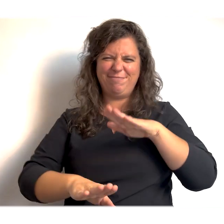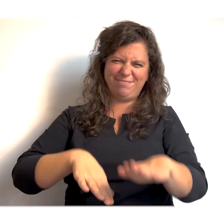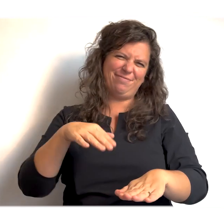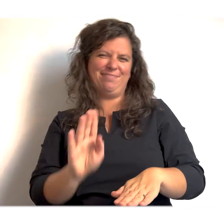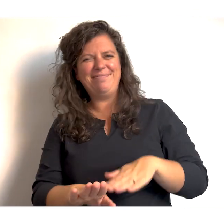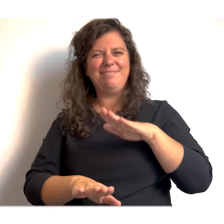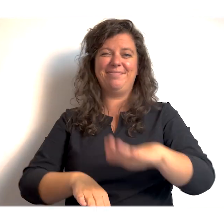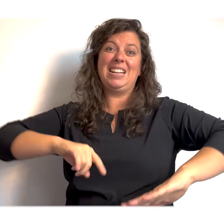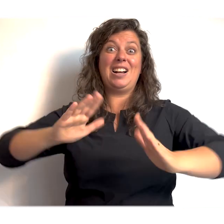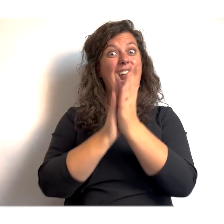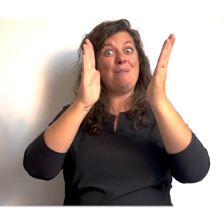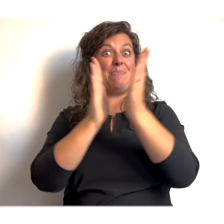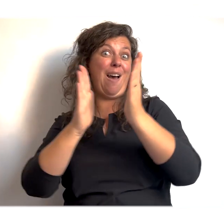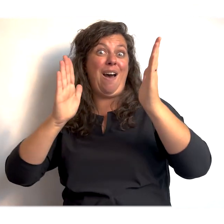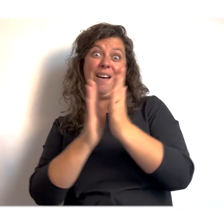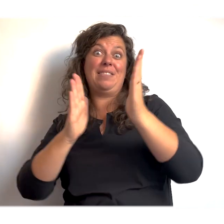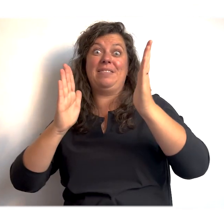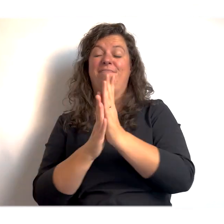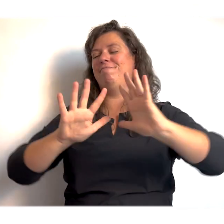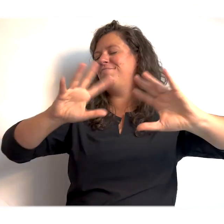En klappen. je mee.